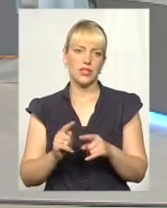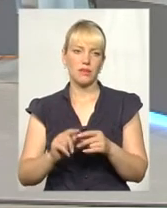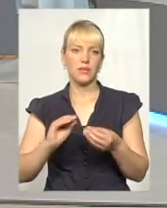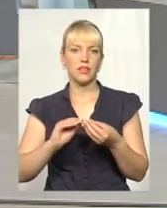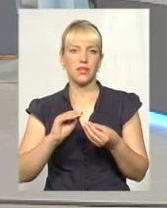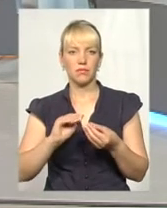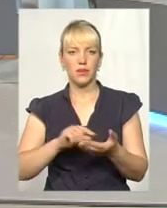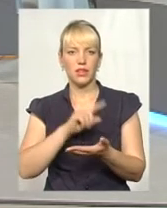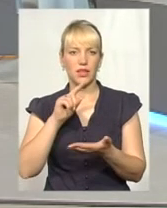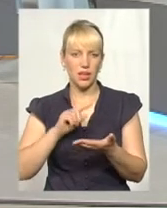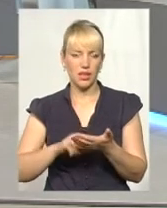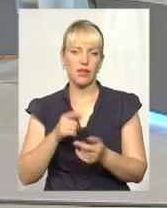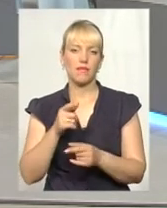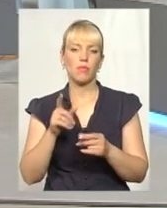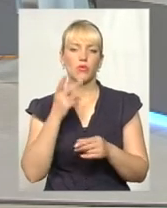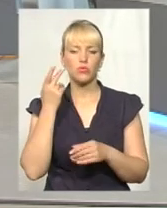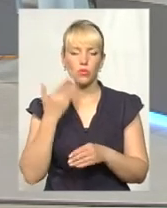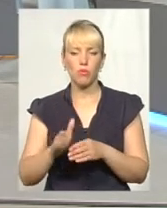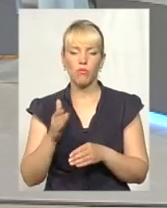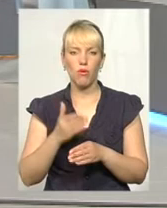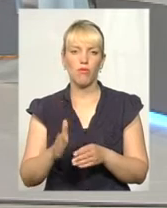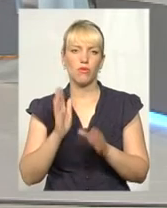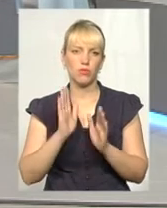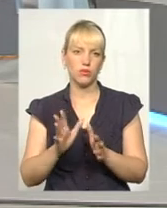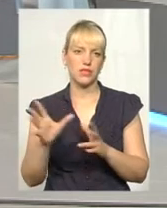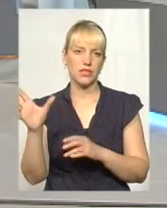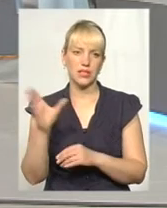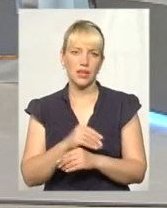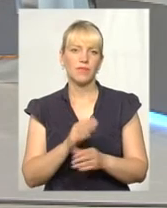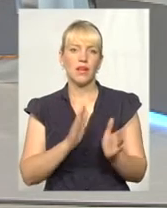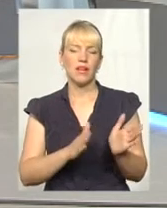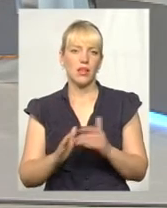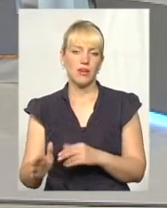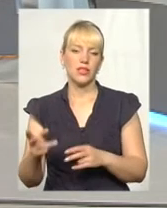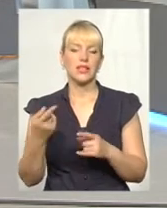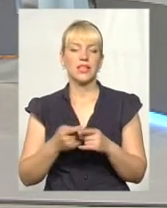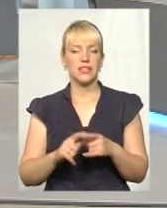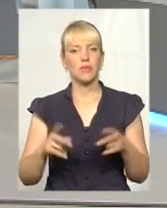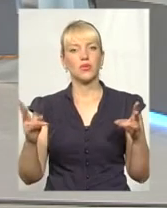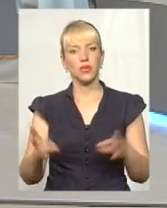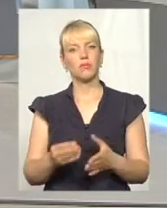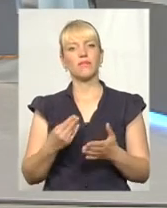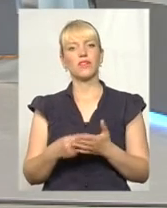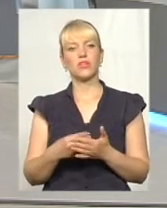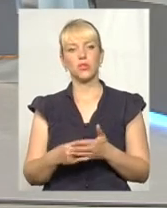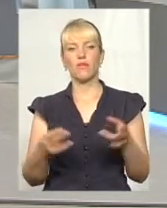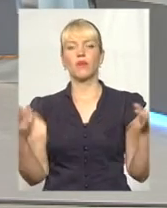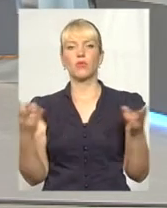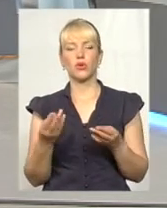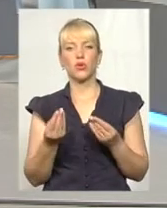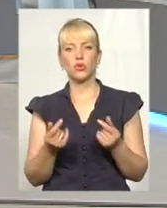зробиться, все налагодиться. Звичайно, на це потрібно фінансування. Дозначно. Потрібні кошти, щоб